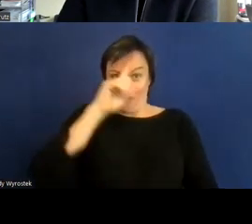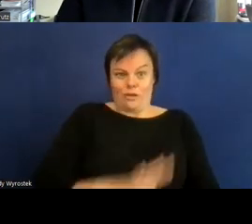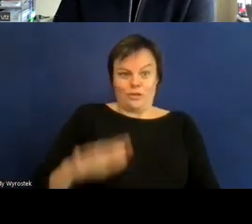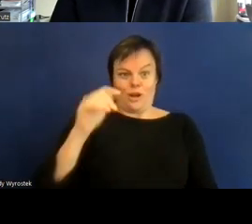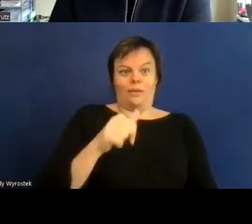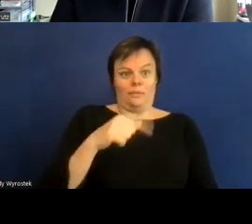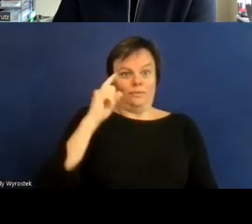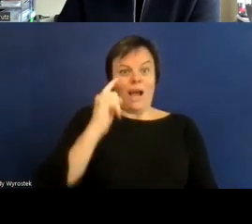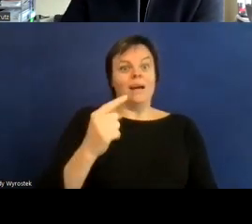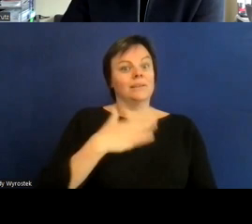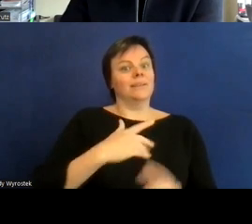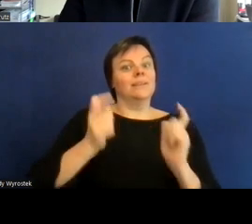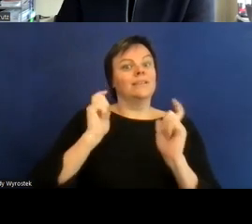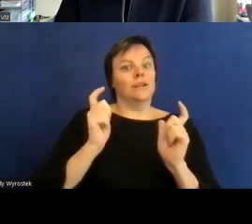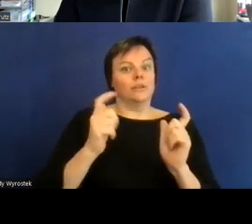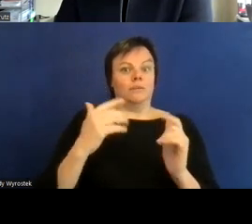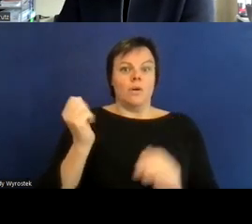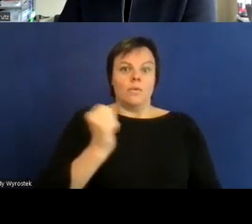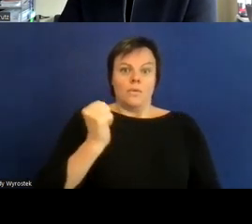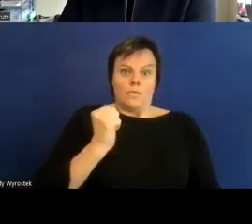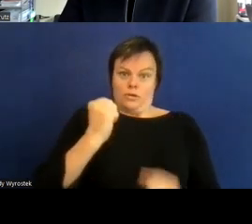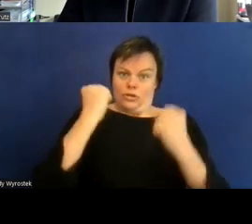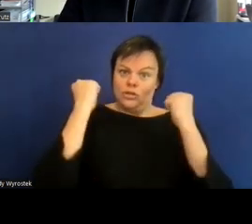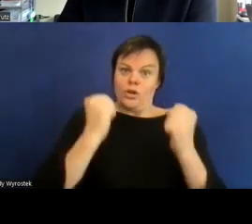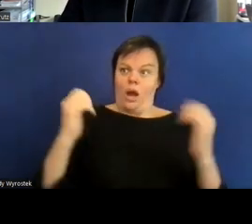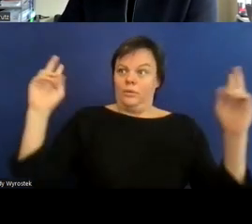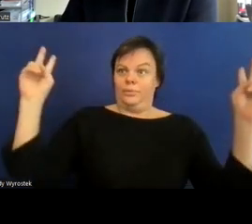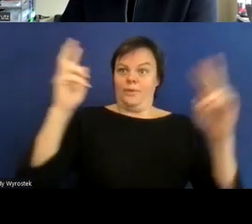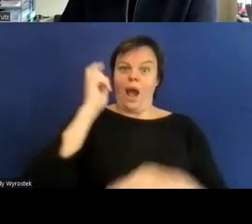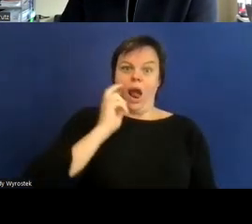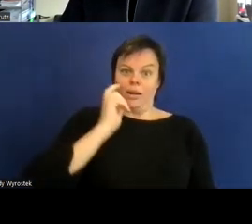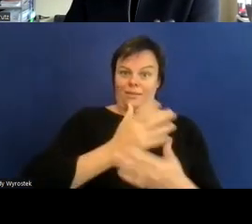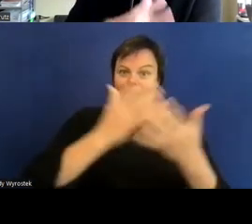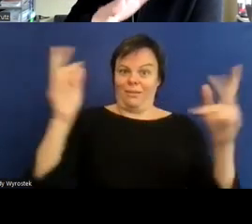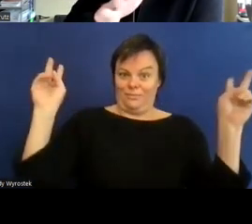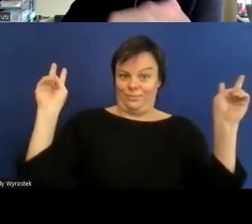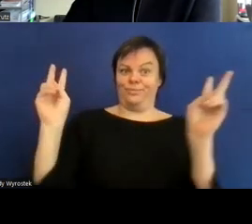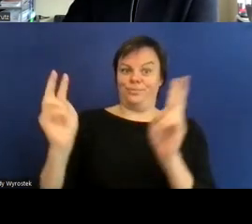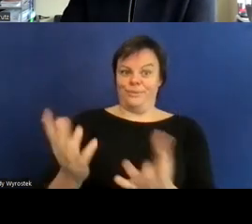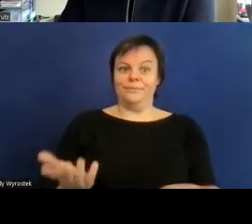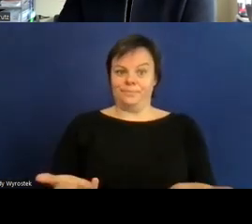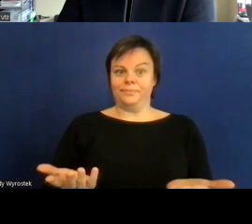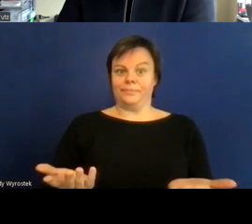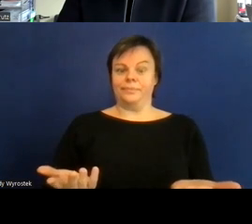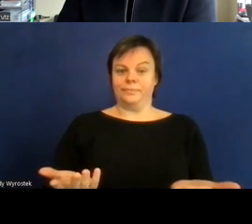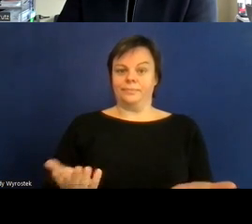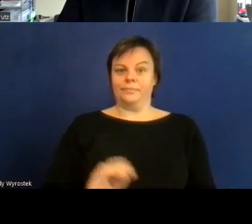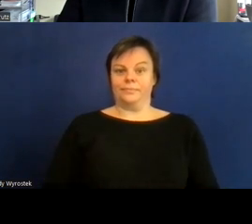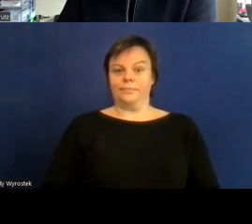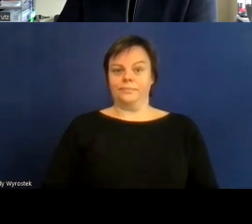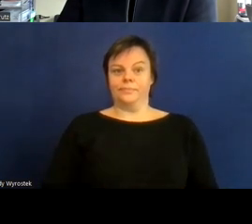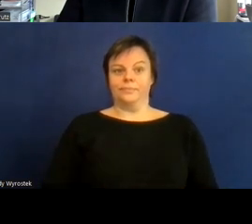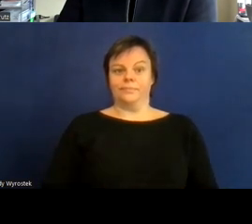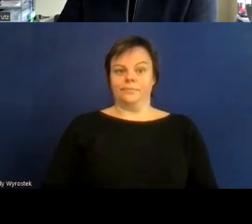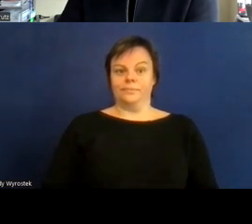nächsten wenigen Jahren oder dem nächsten Jahrzehnt und sich damit auch der Durchschnitt und die Durchschnittsfähigkeiten in